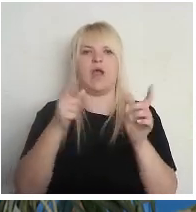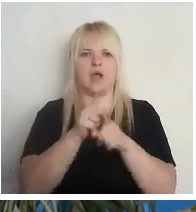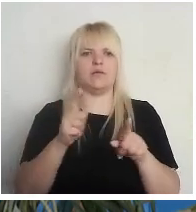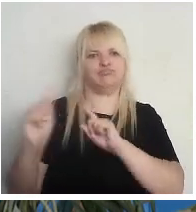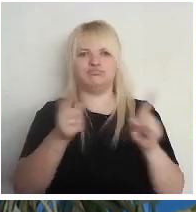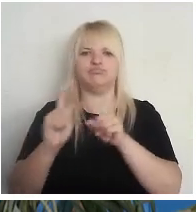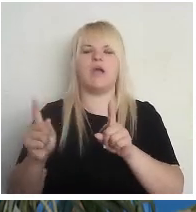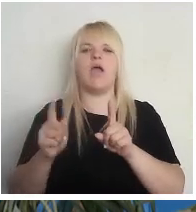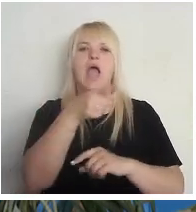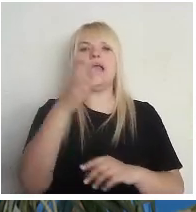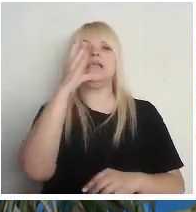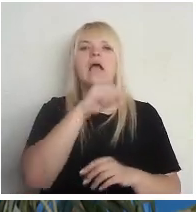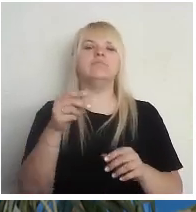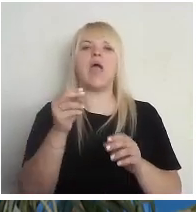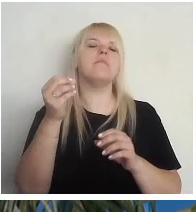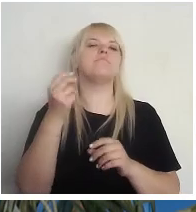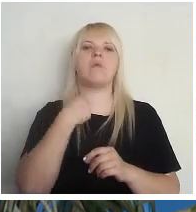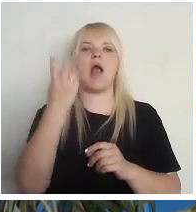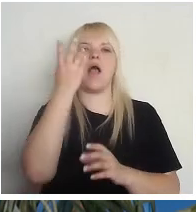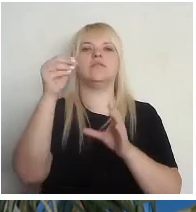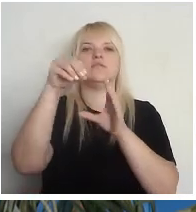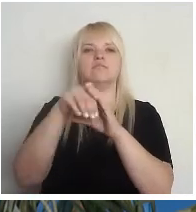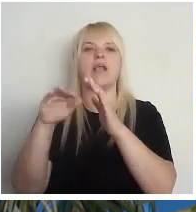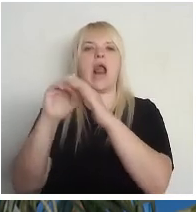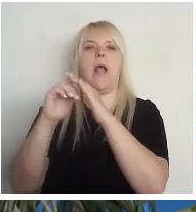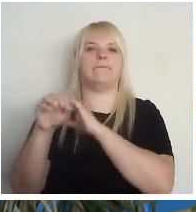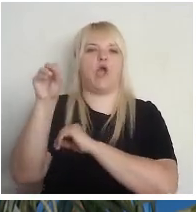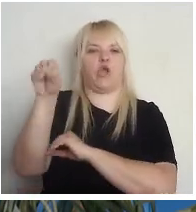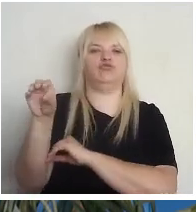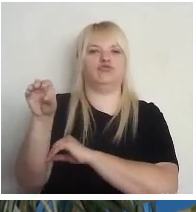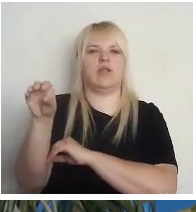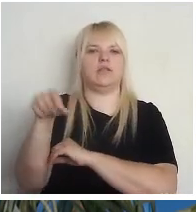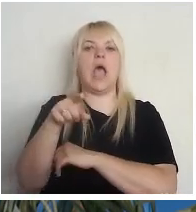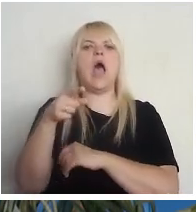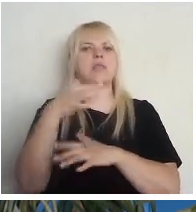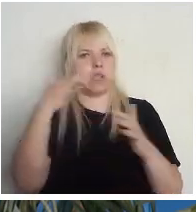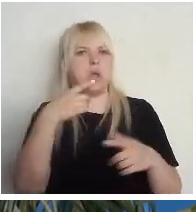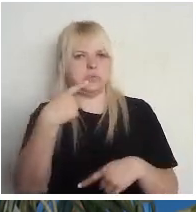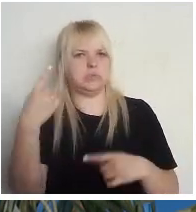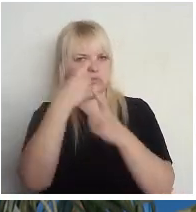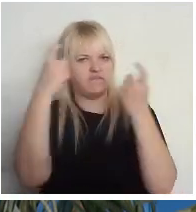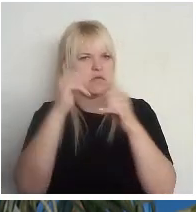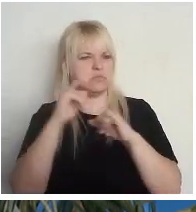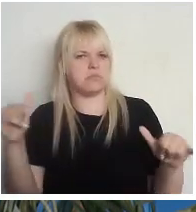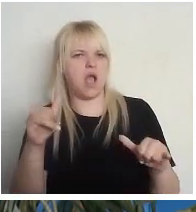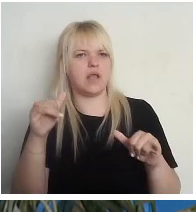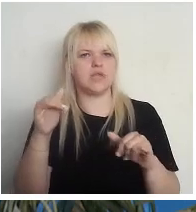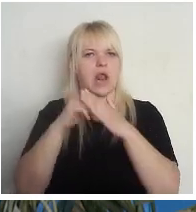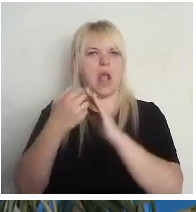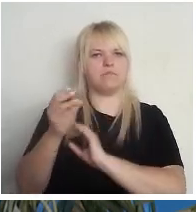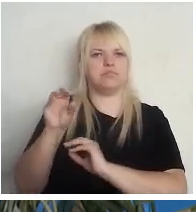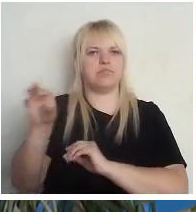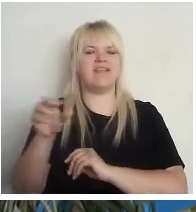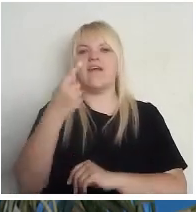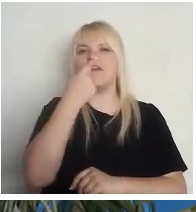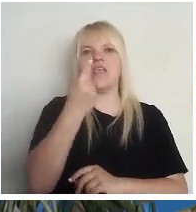šīs iespējas nobalsot atstāto balsi glabāšanā. Teiksim, cik daudz mēs par šo stāstam, vai mēs tiešām liekam akcentu uz to vienīgo